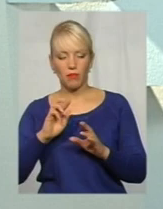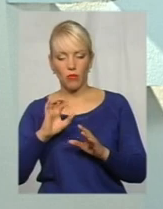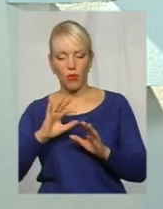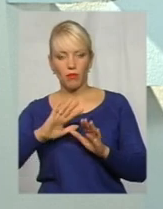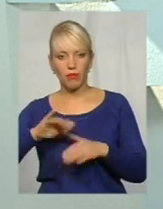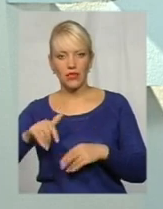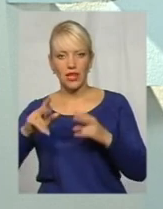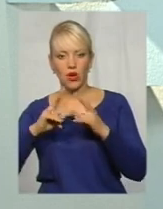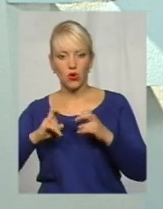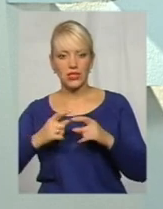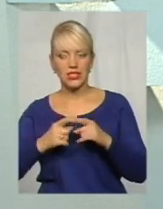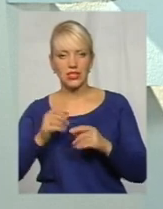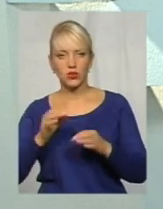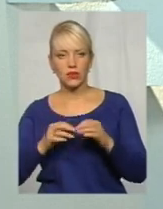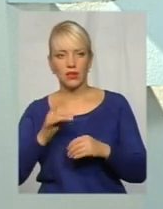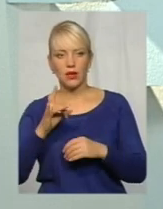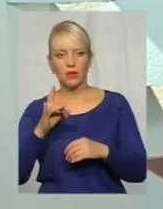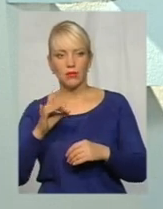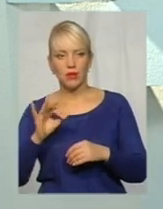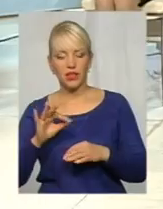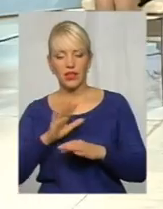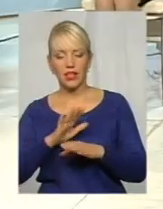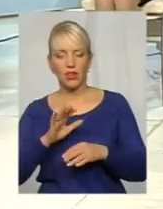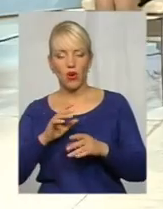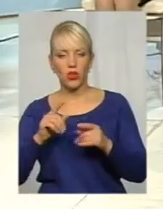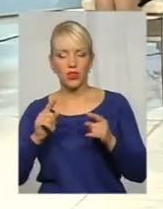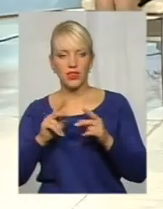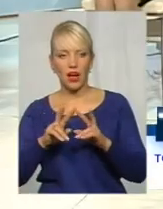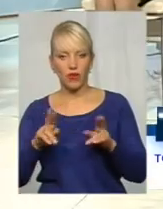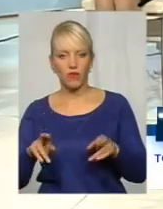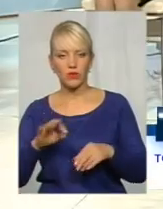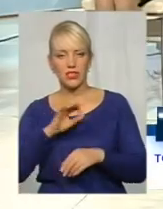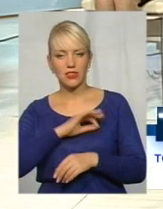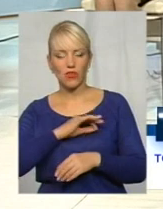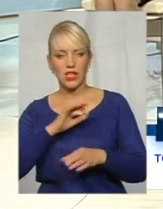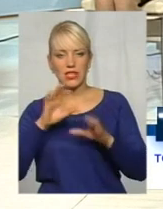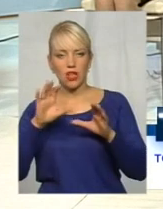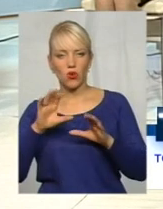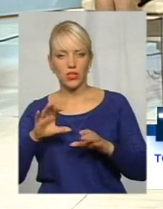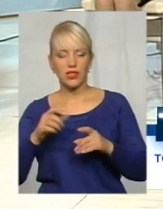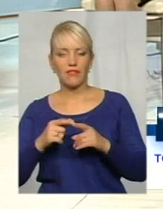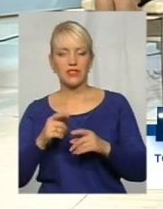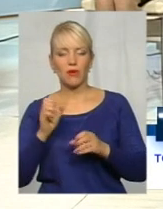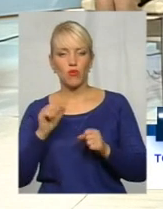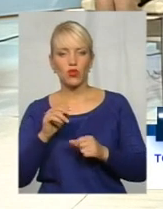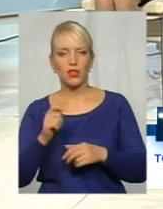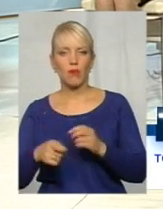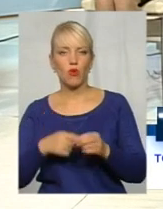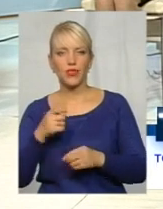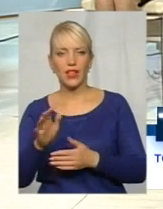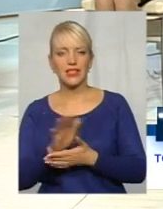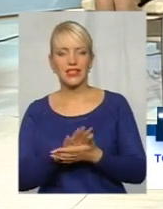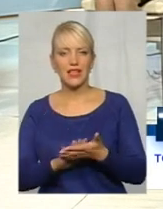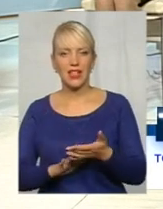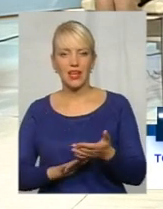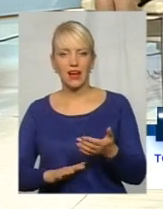цим судом, при неоднаковому застосуванні законодавства судом касаційної інстанції можна подати заяву про перегляд